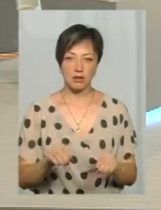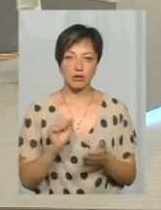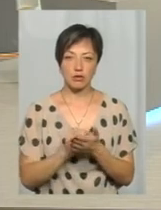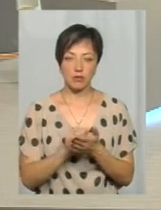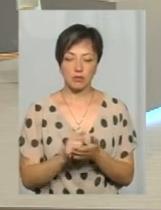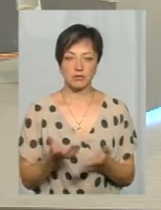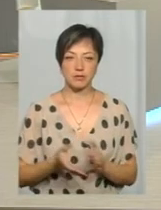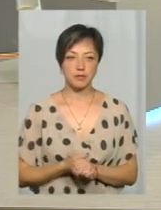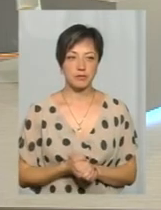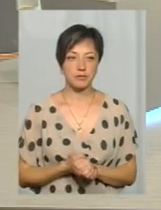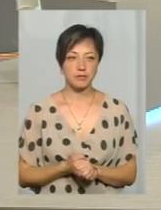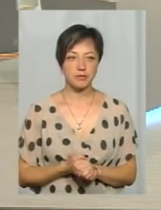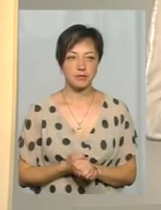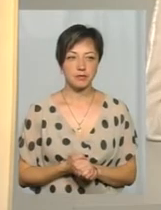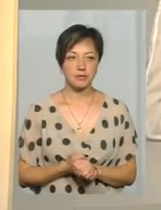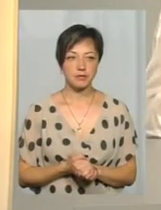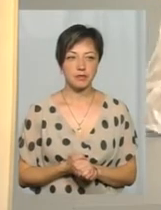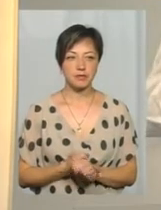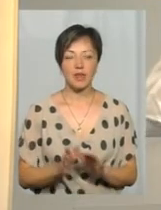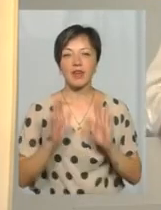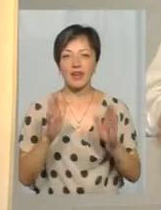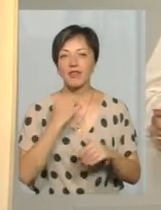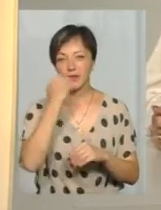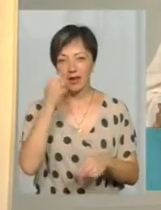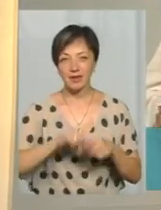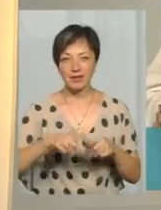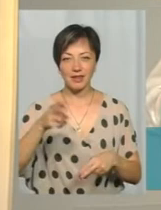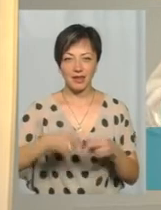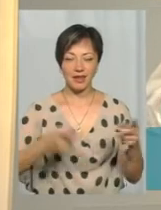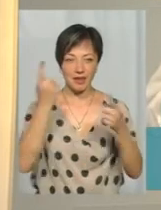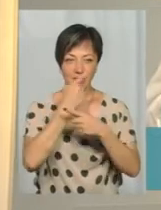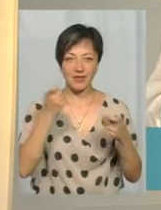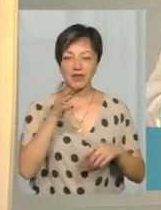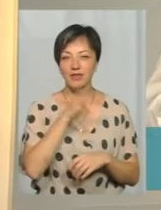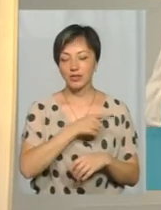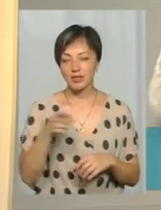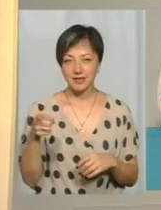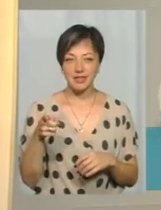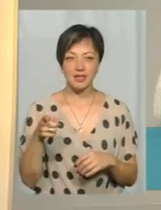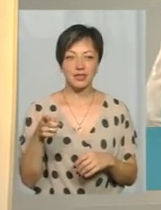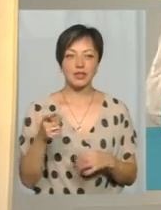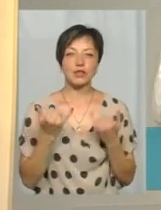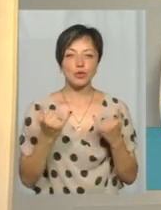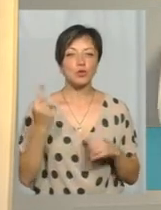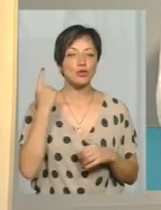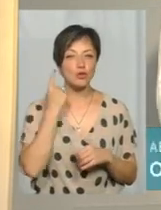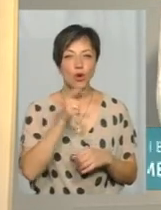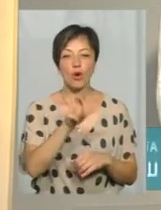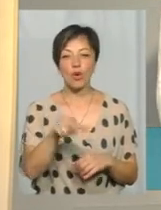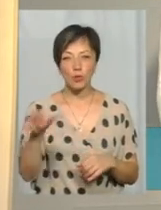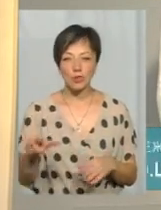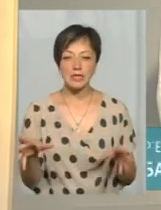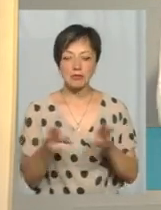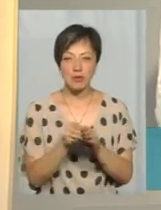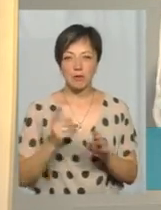адміністративний матеріал. Зрозуміло. Все, я вам дякую, бо добігає кінця часу нашого ефіру. Ми щойно почули, що громадськість